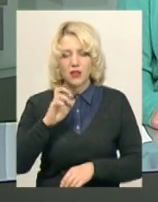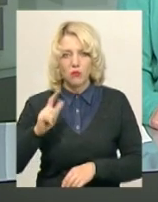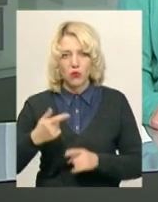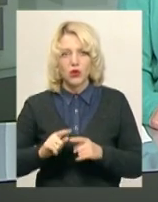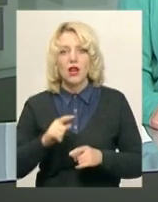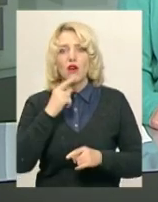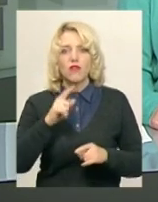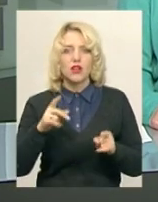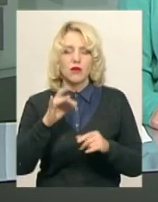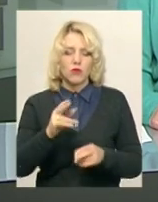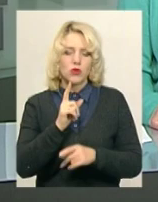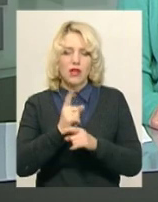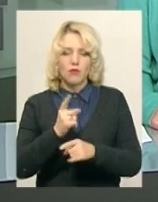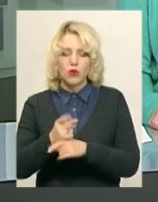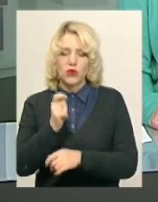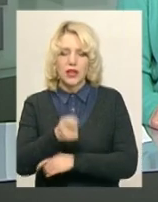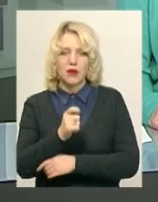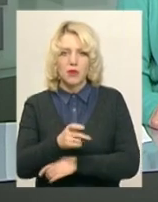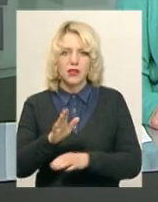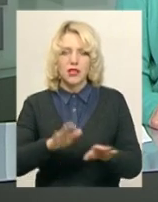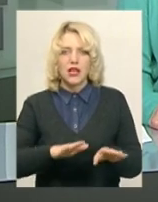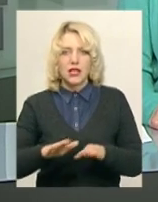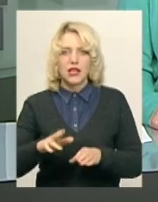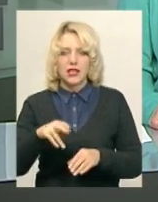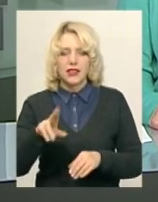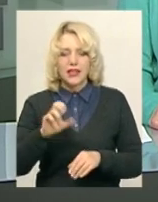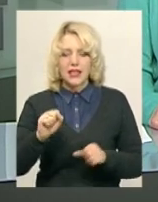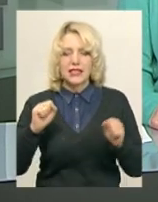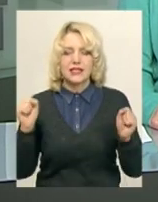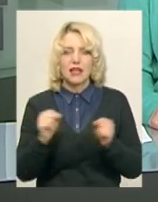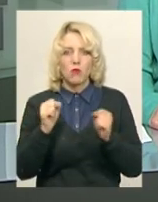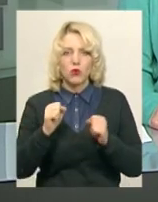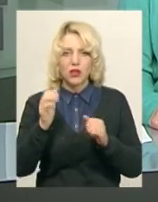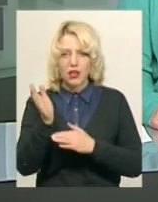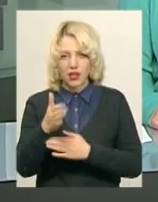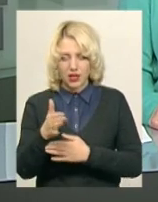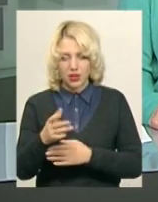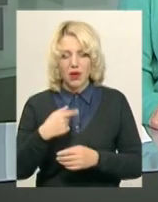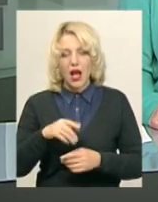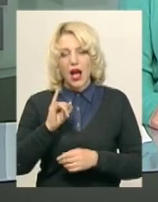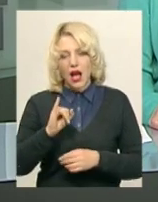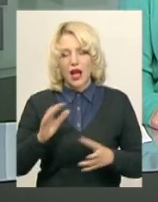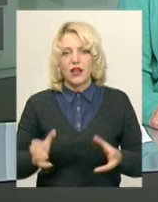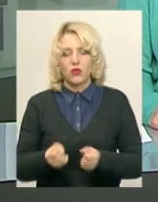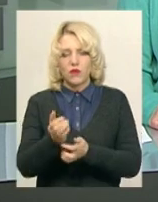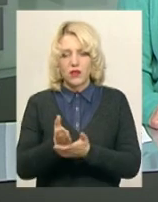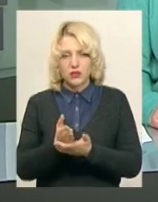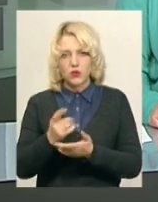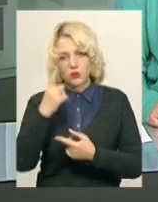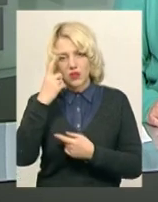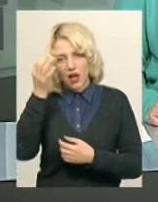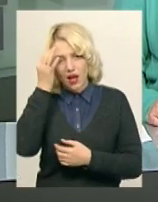повідомляли про заборону рибалити на місці ями-зимівлі риби. Рятувальники ж нагадували про правила безпеки перебування на кризі.